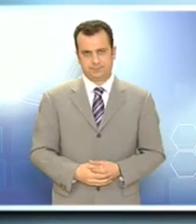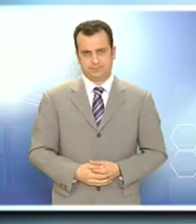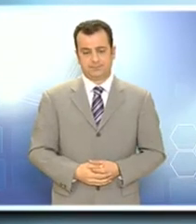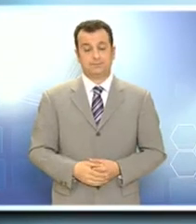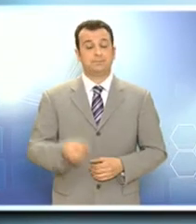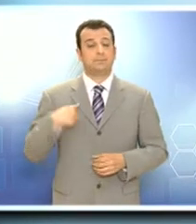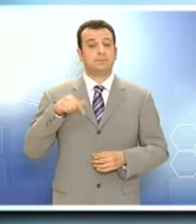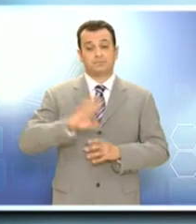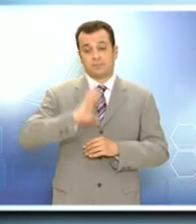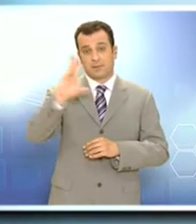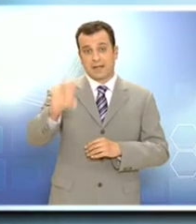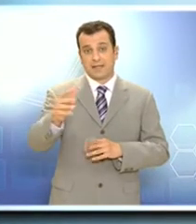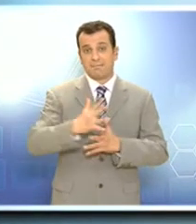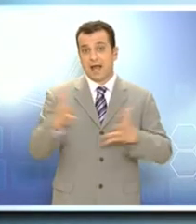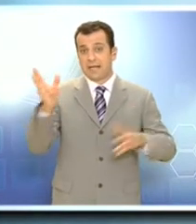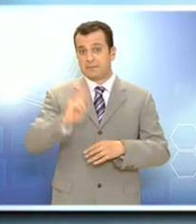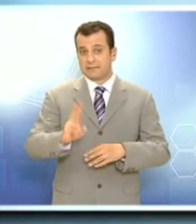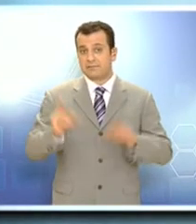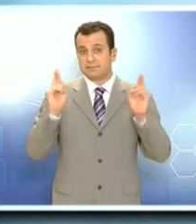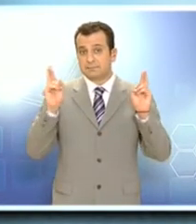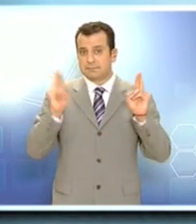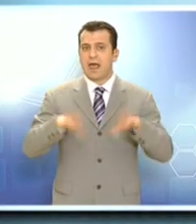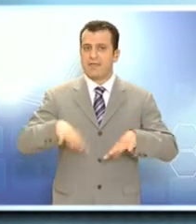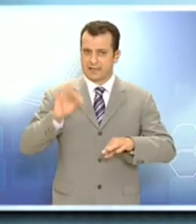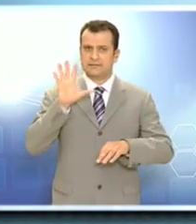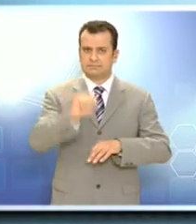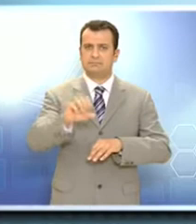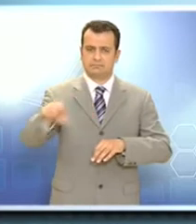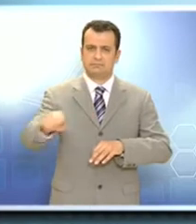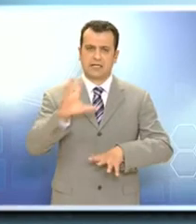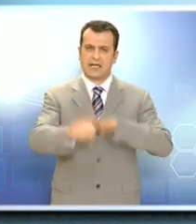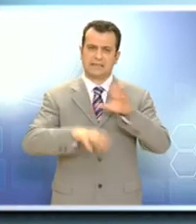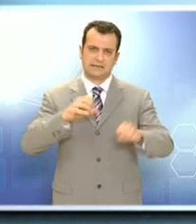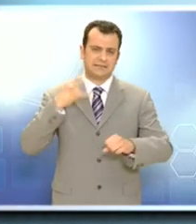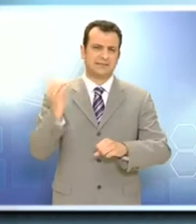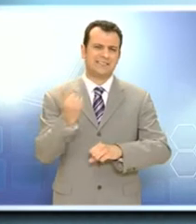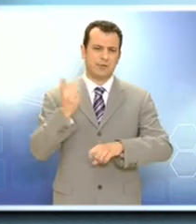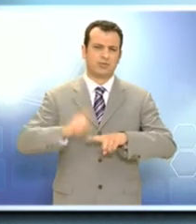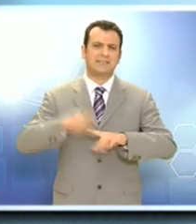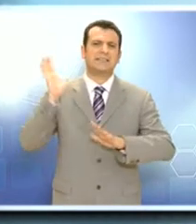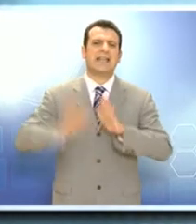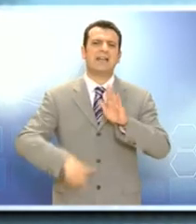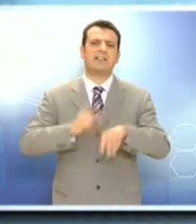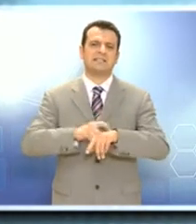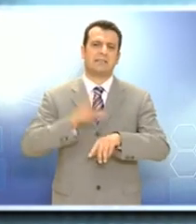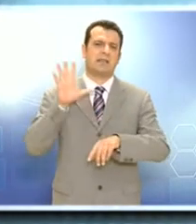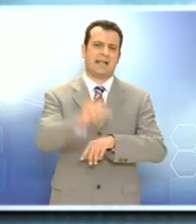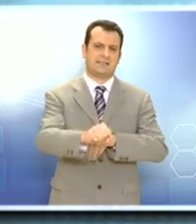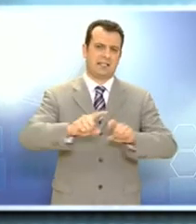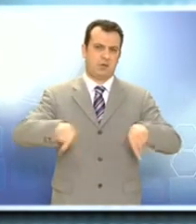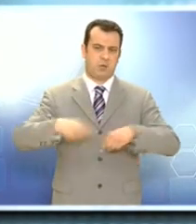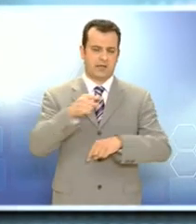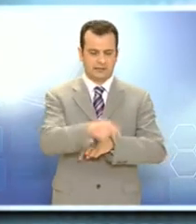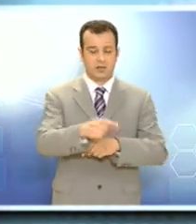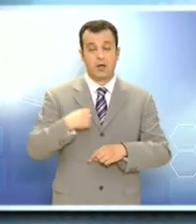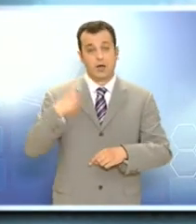Μέχρι και την Μεγάλη Παρασκευή οι ξενοδόχοι πιστεύουν ότι οι κρατήσεις θα αυξητούν, καθώς οι περισσότεροι Έλληνες κλείνουν τις διακοπές τους την τελευταία στιγμή. Θεωρούμε ότι